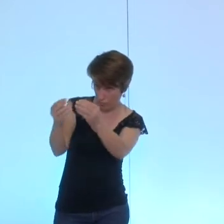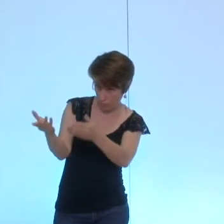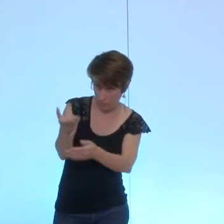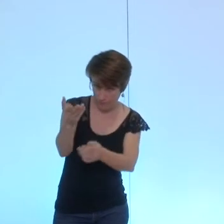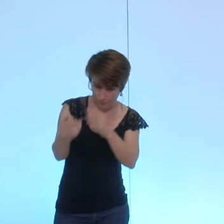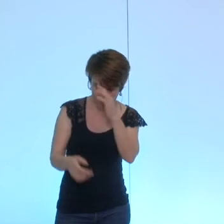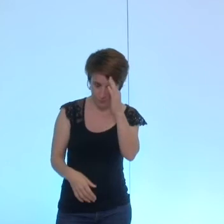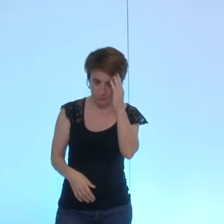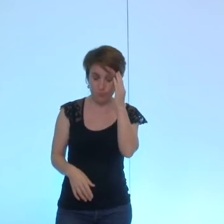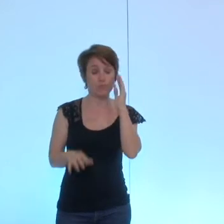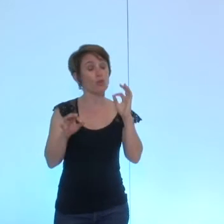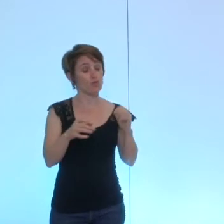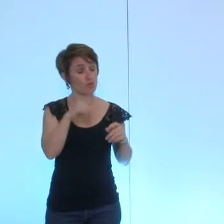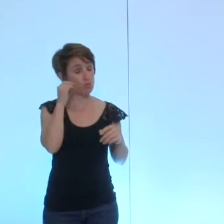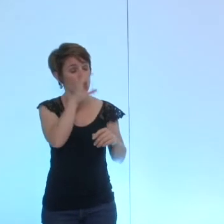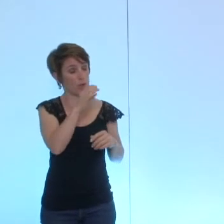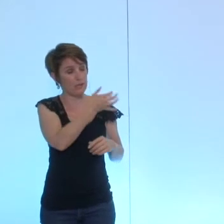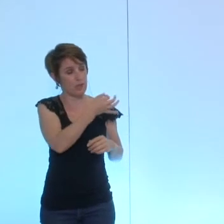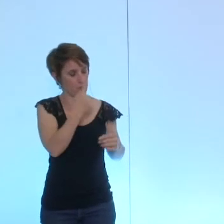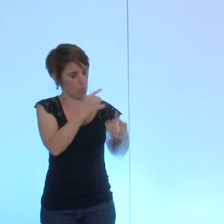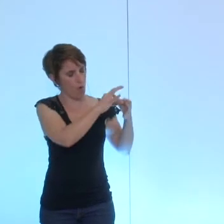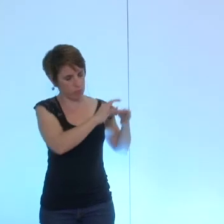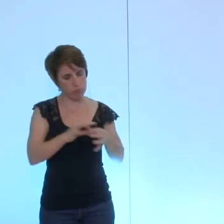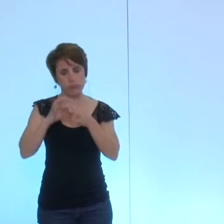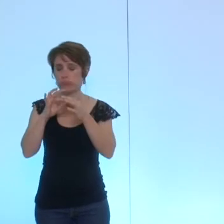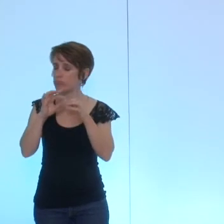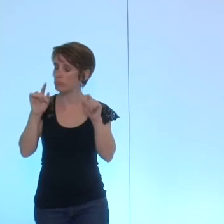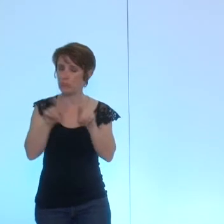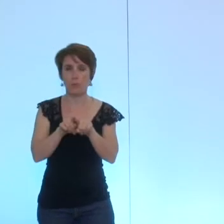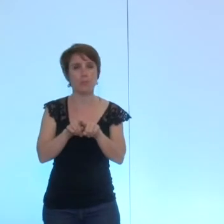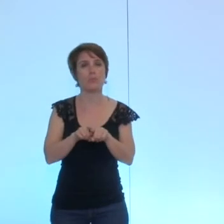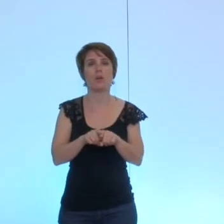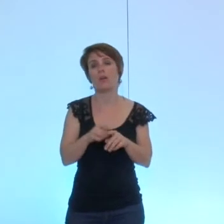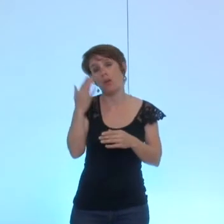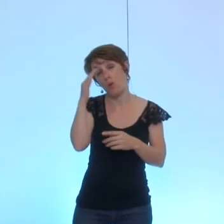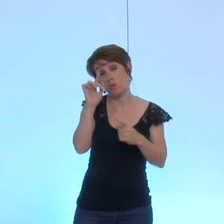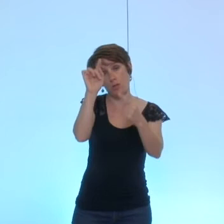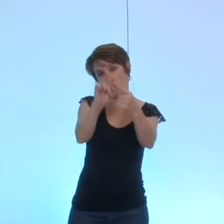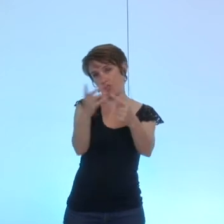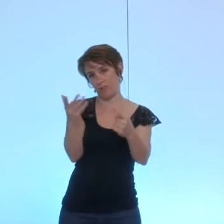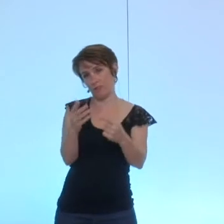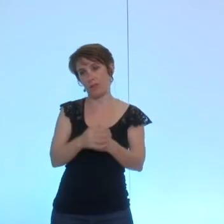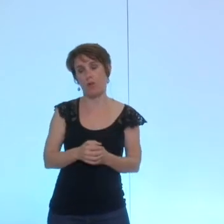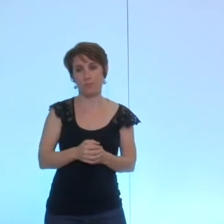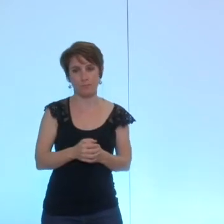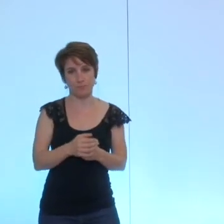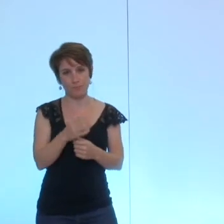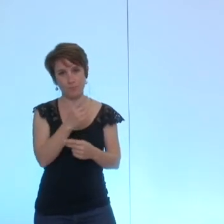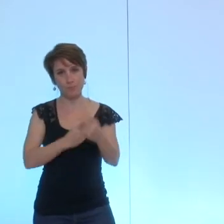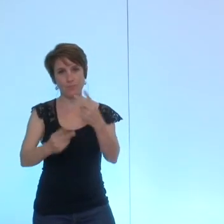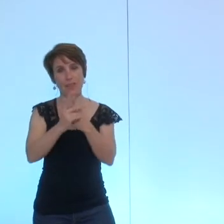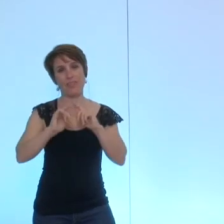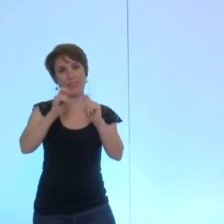dans le sens de Richard Hasnav on sait bien l'enjeu l'enjeu c'est que la délégation de services publics